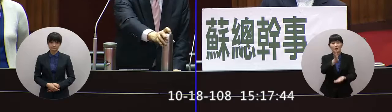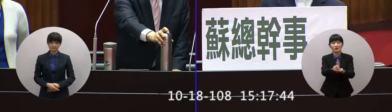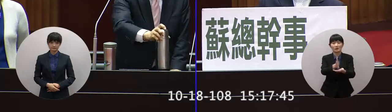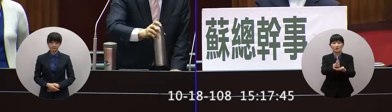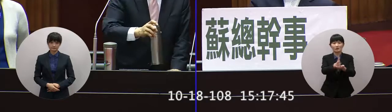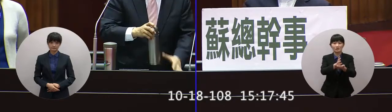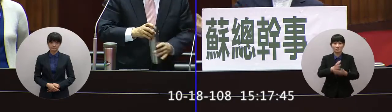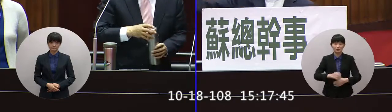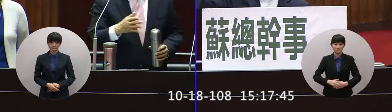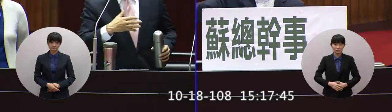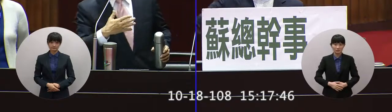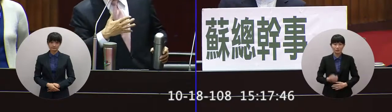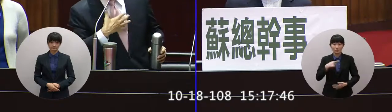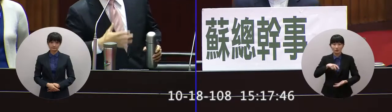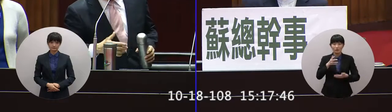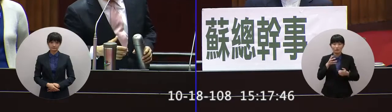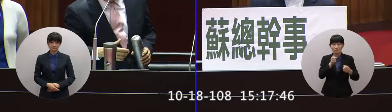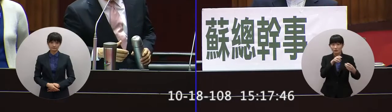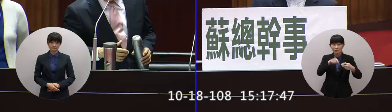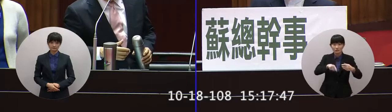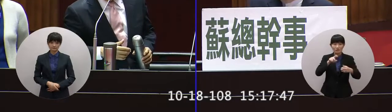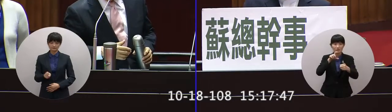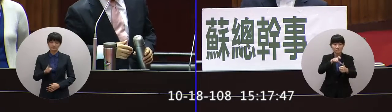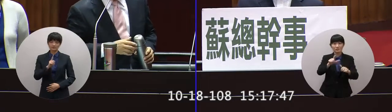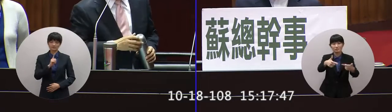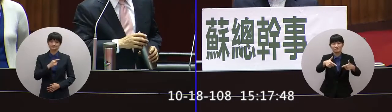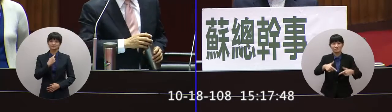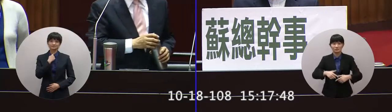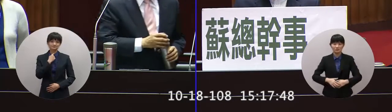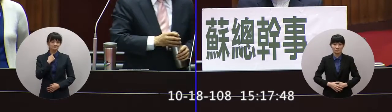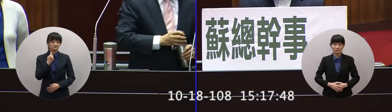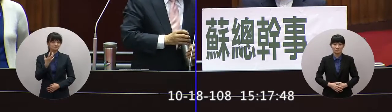講這話題啊我來順便講我來順便講來